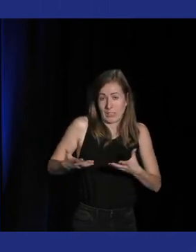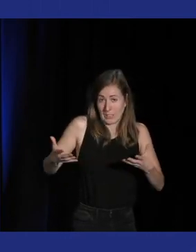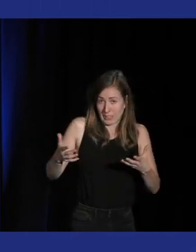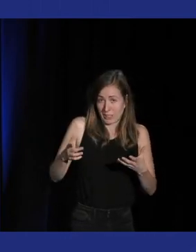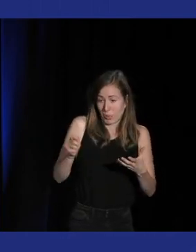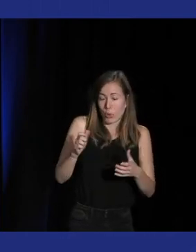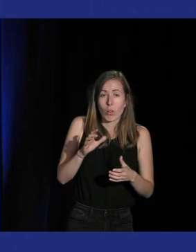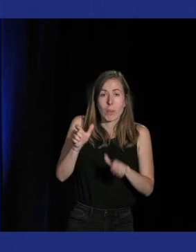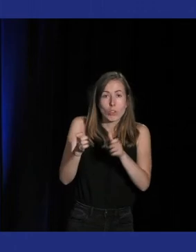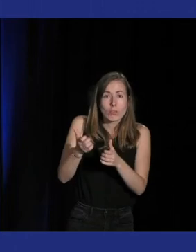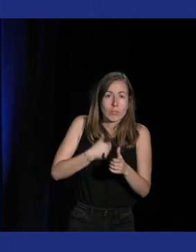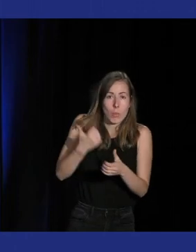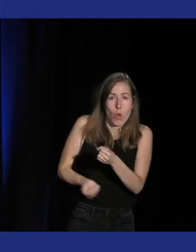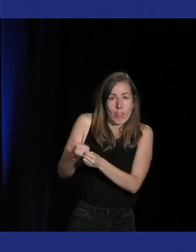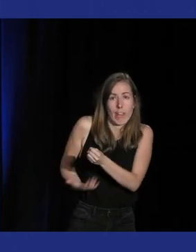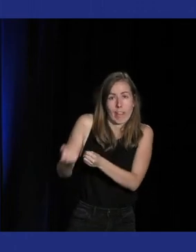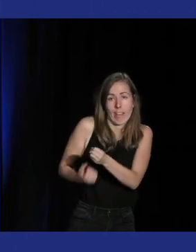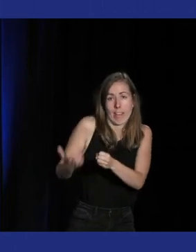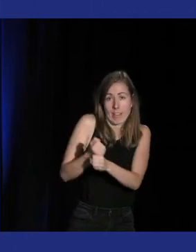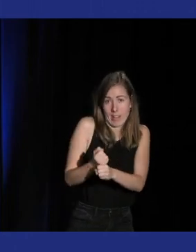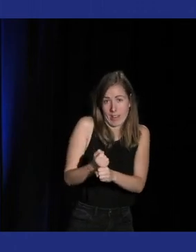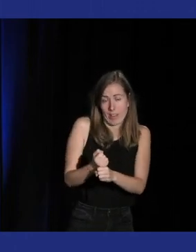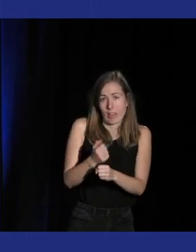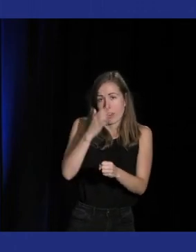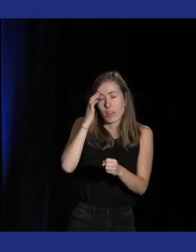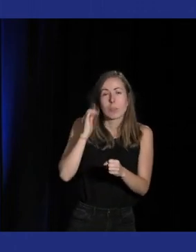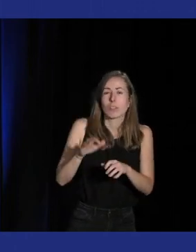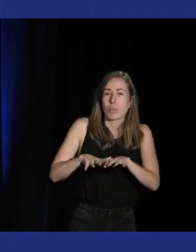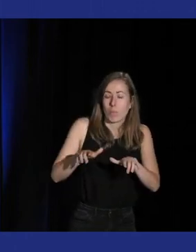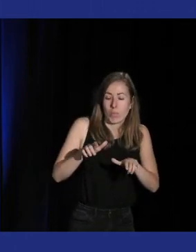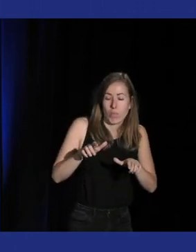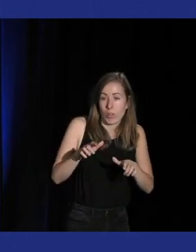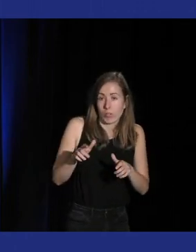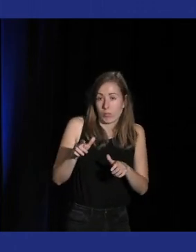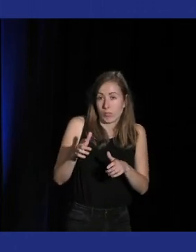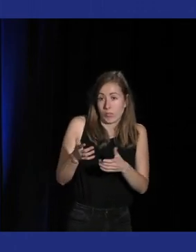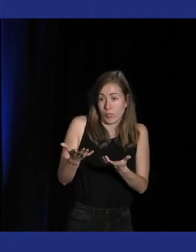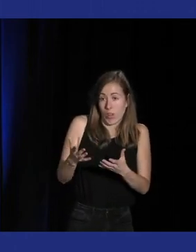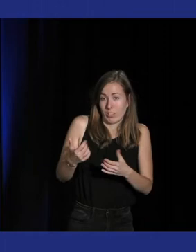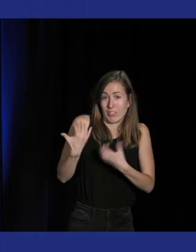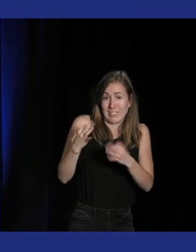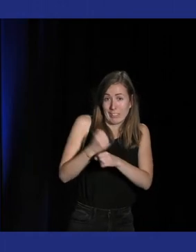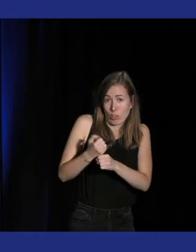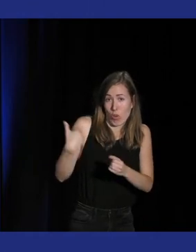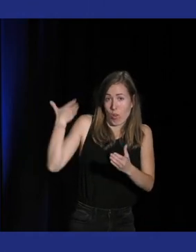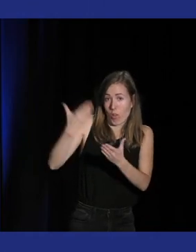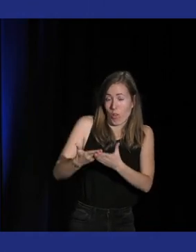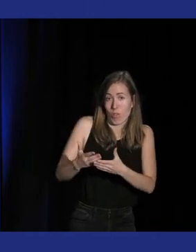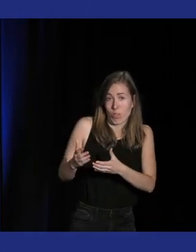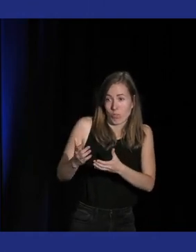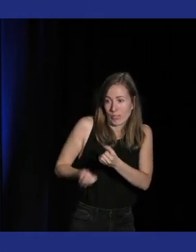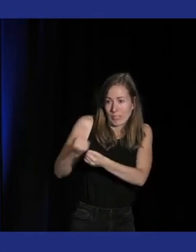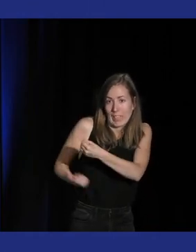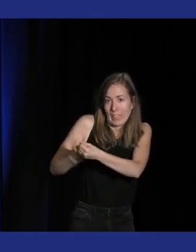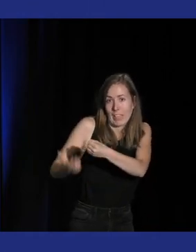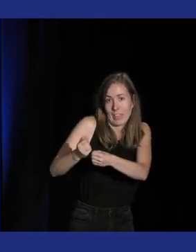sphère indépendante ou de manière générale dans tous les genres il y a de plus en plus de jeux parce que le monde indépendant explose depuis une dizaine d'années d